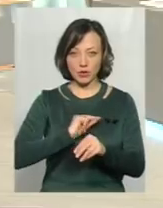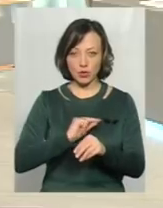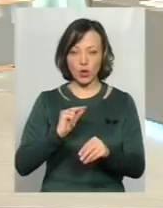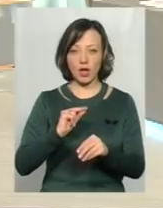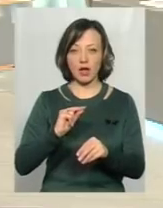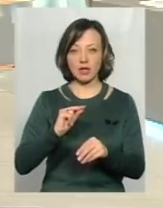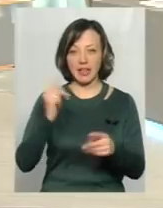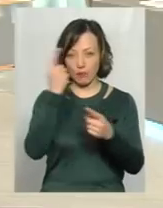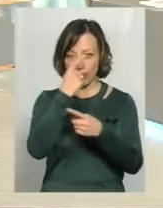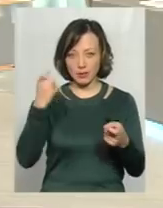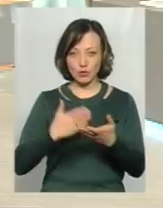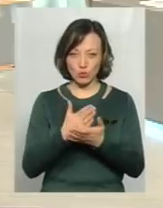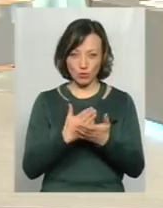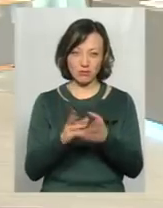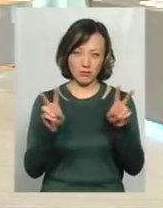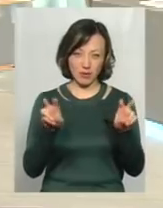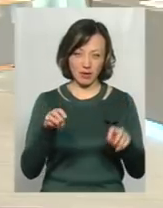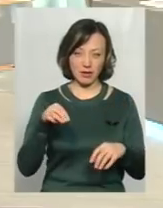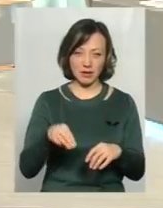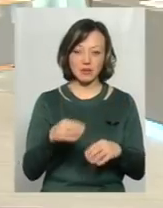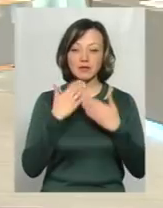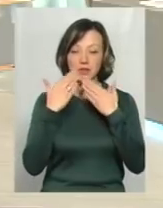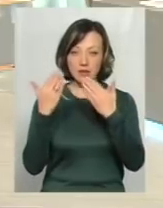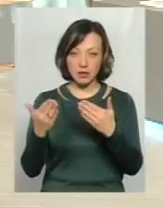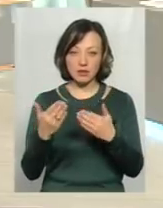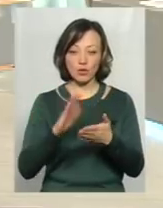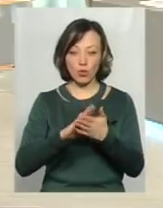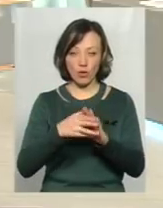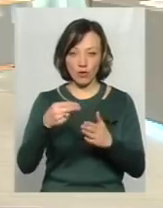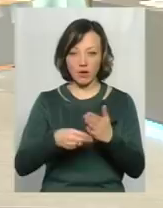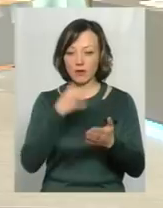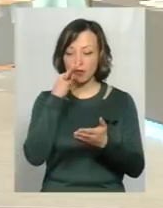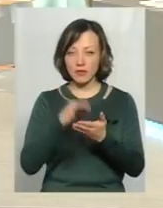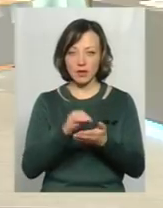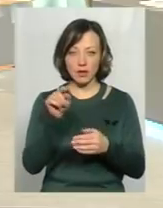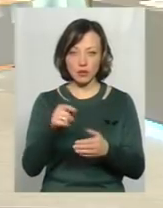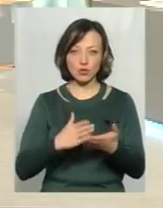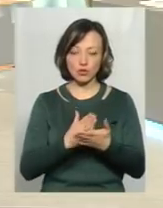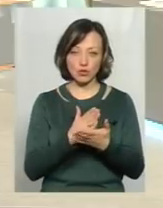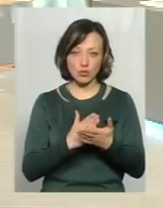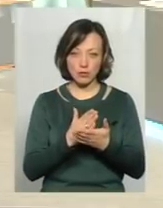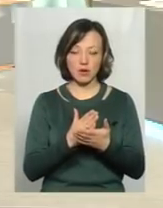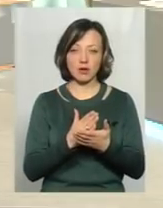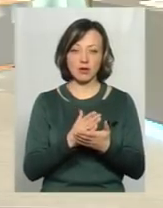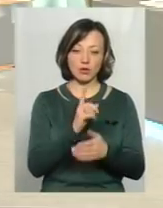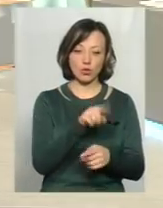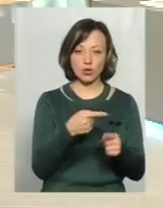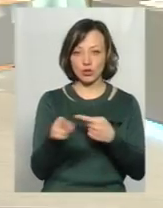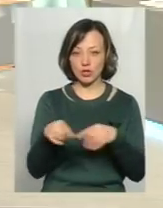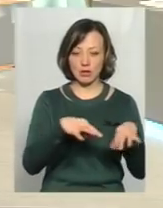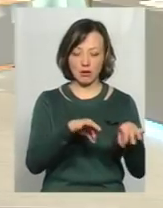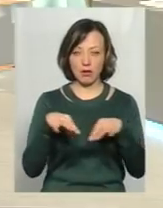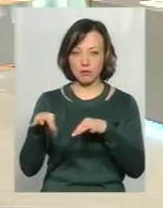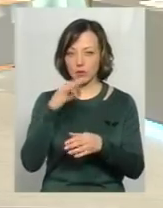договори згідно з законом, ми вже будемо звертатися до них. І вже всю відповідальність буде нести безпосередньо службу за той чи інший транспортний